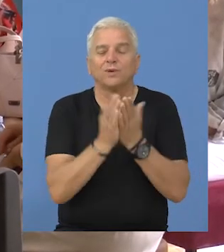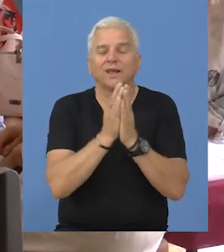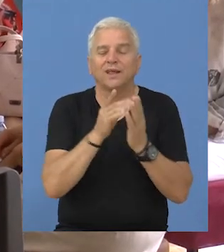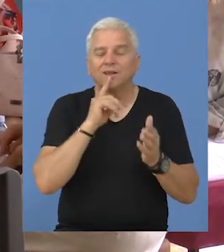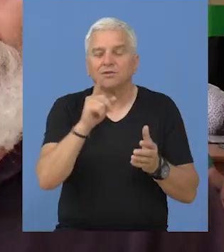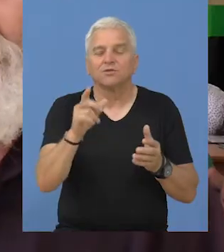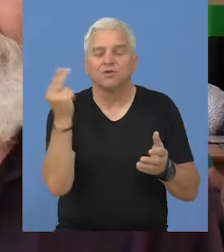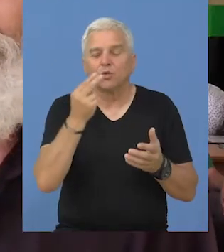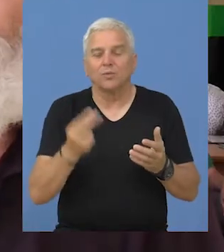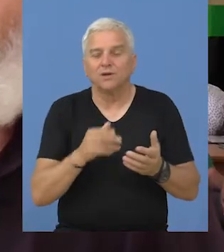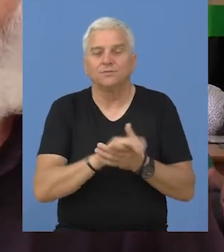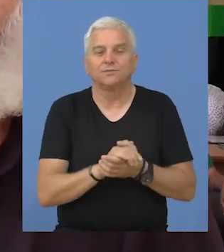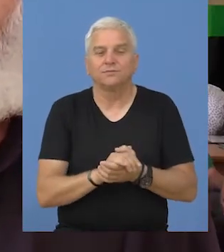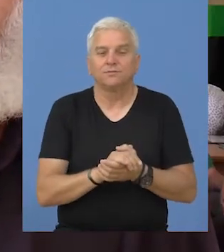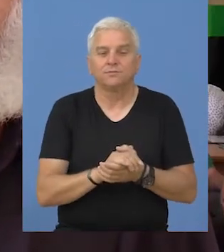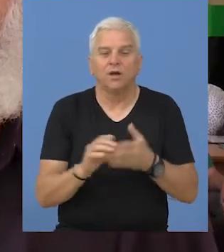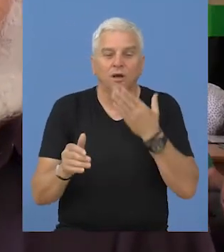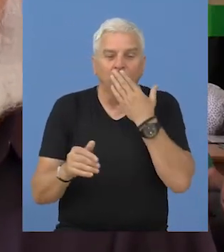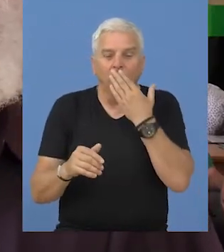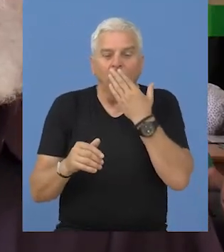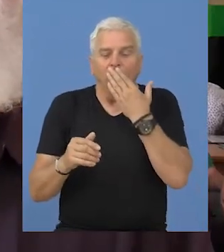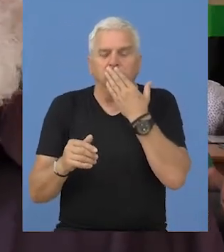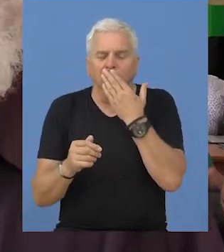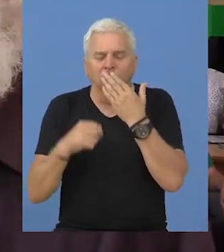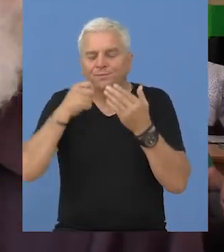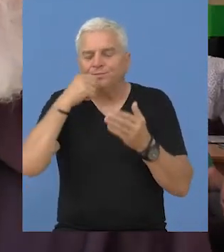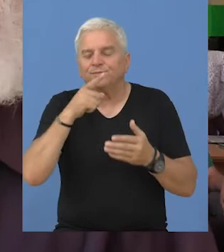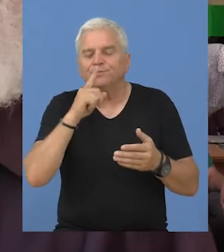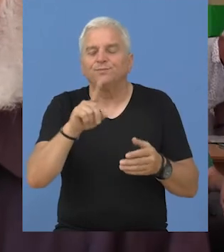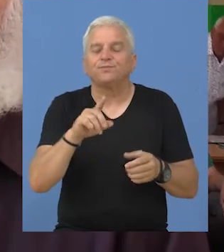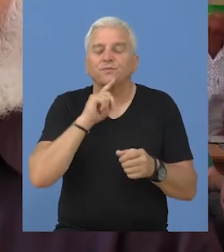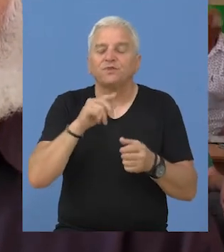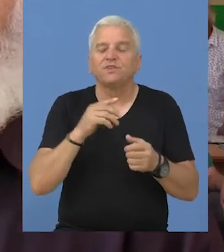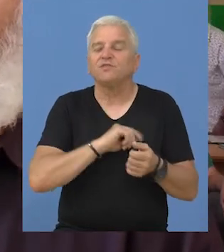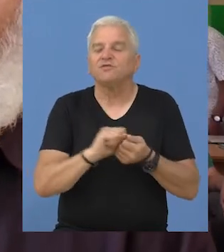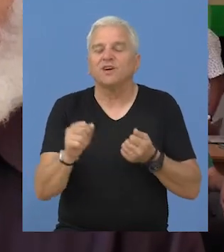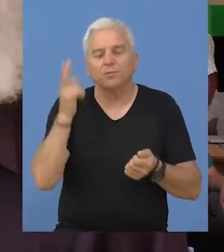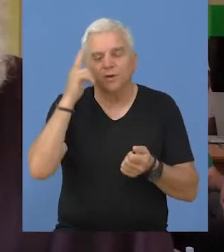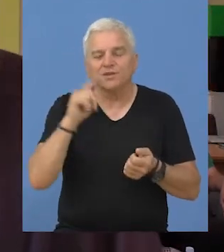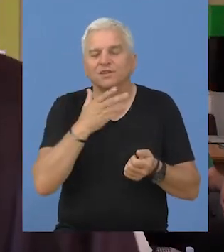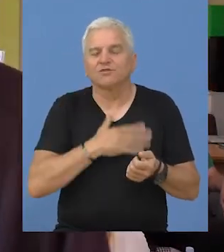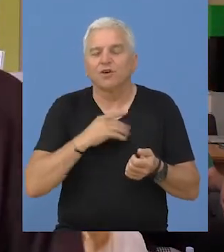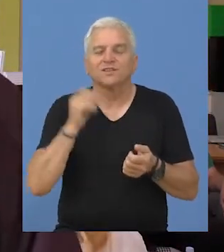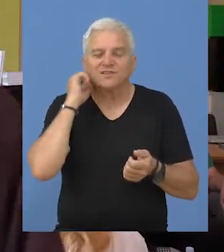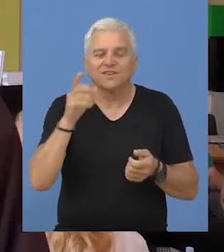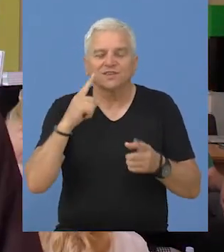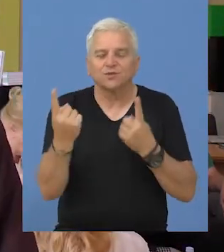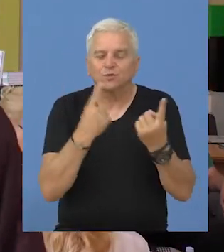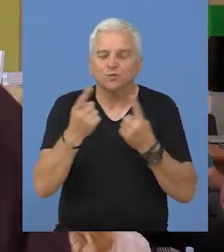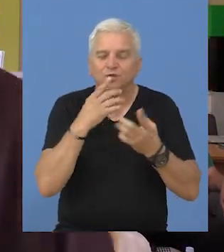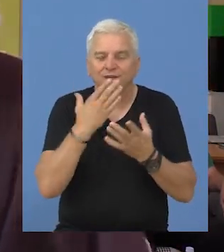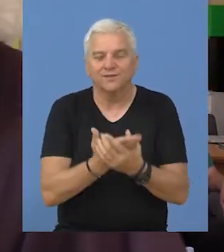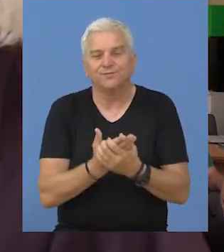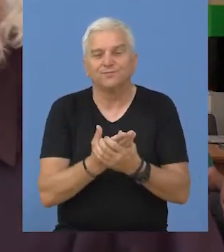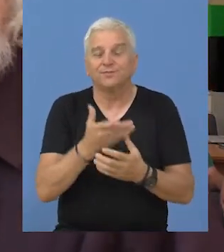književnosti, umetnosti i ljubitelji poezije, lepe reči, nada se. U svakom slučaju,